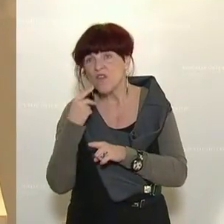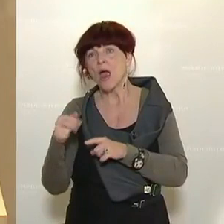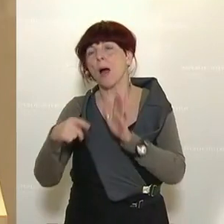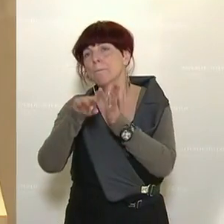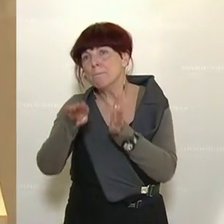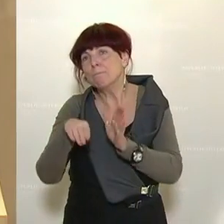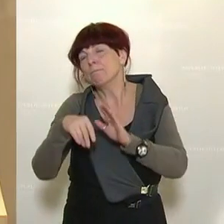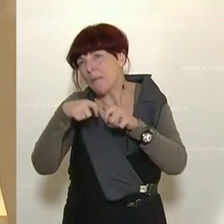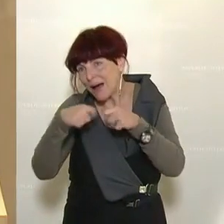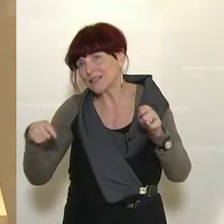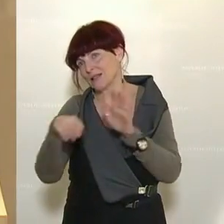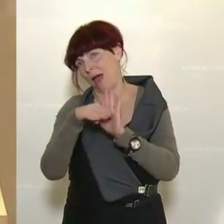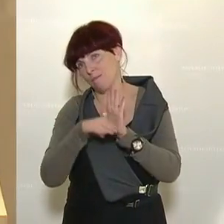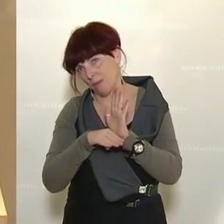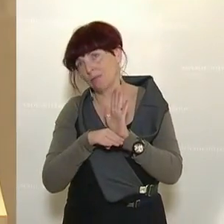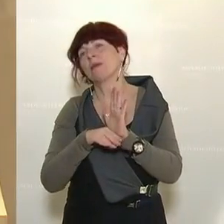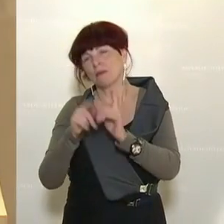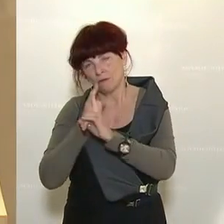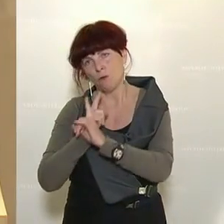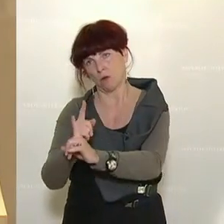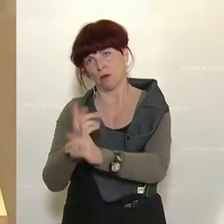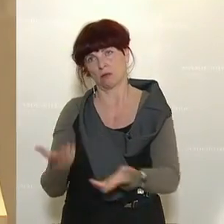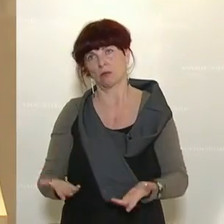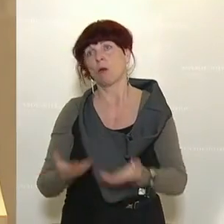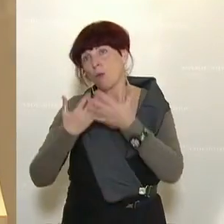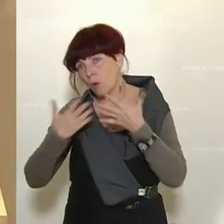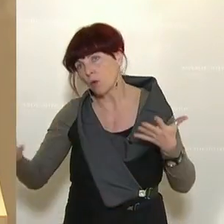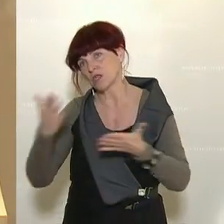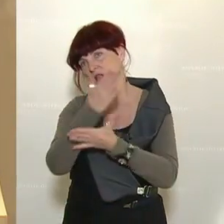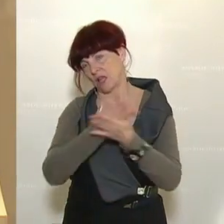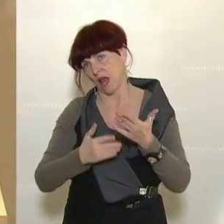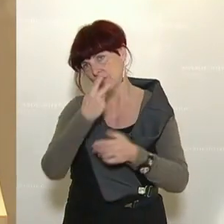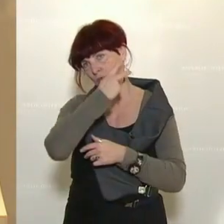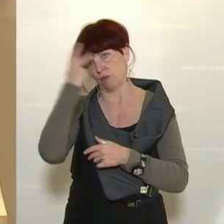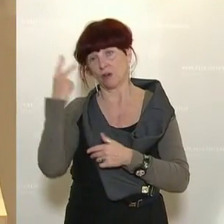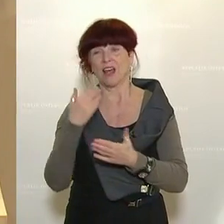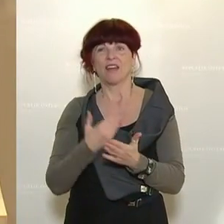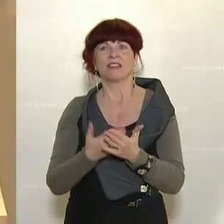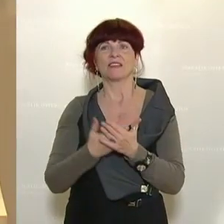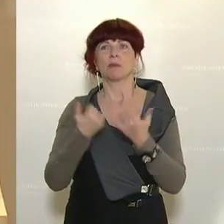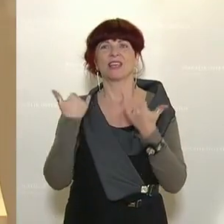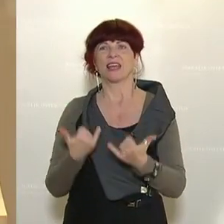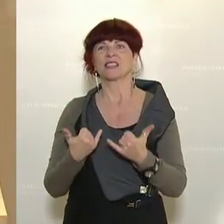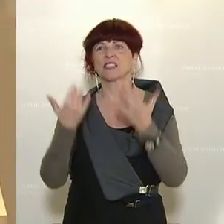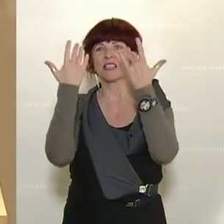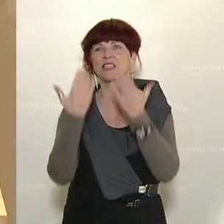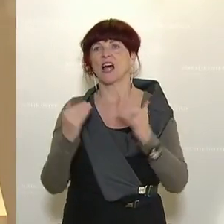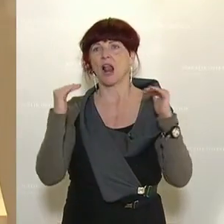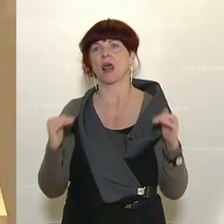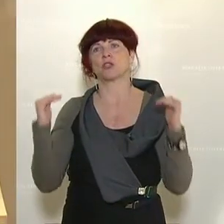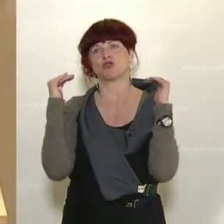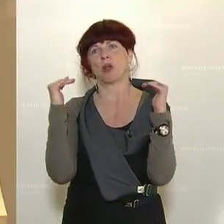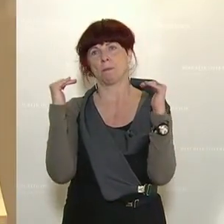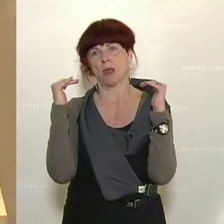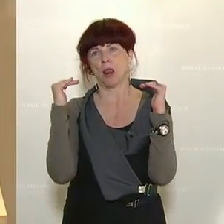Großteil der Bevölkerung. Und deswegen sind wir im Moment in der glücklichen Lage einer Stabilisierung. Der Lockdown